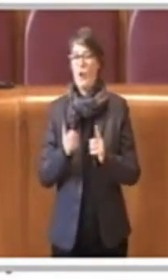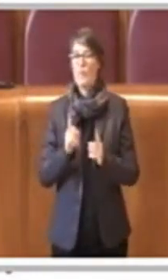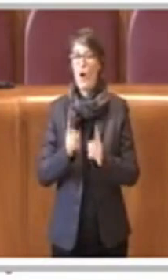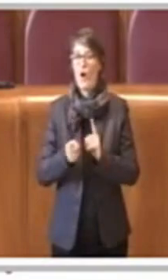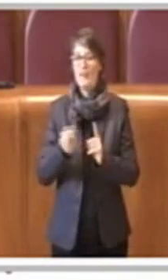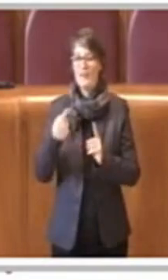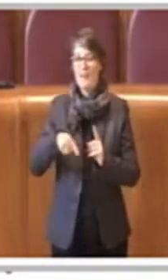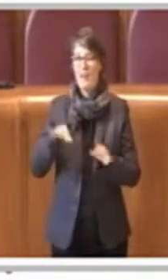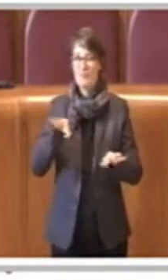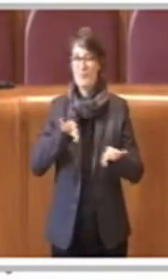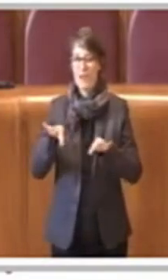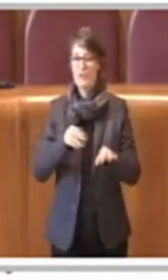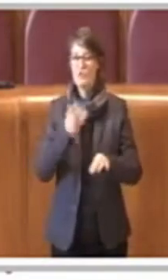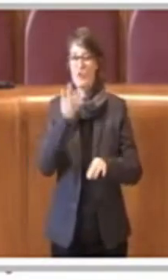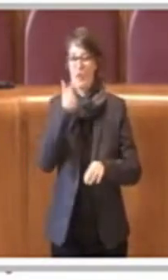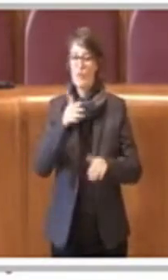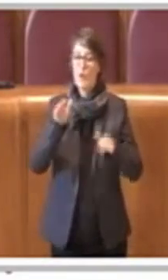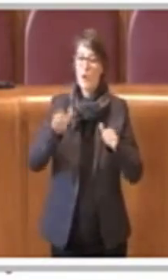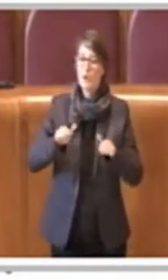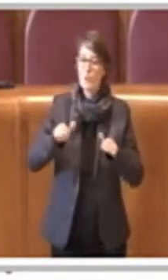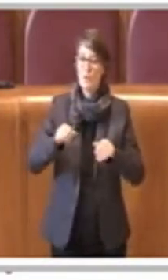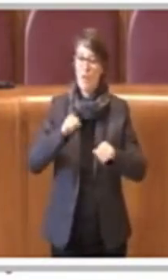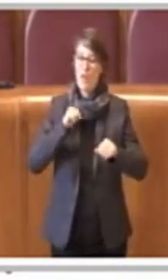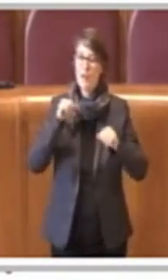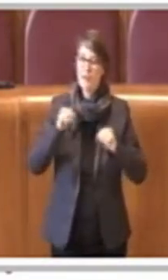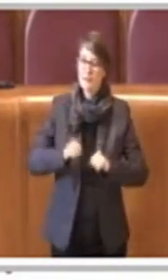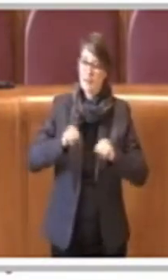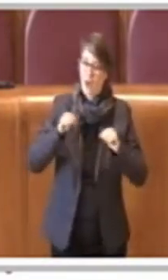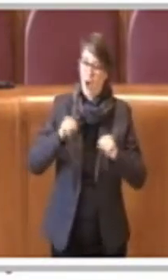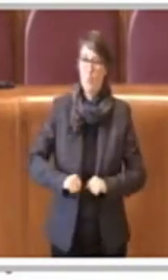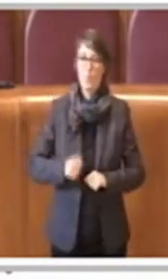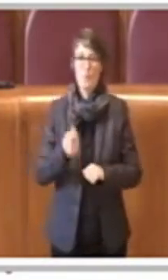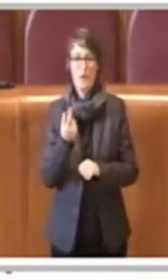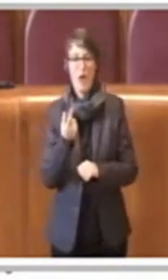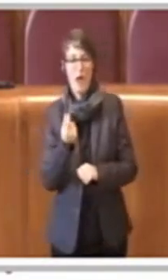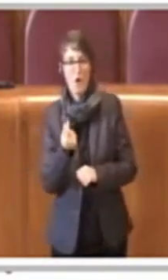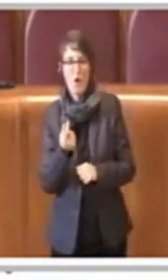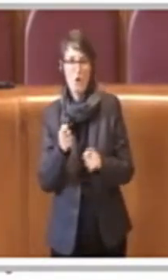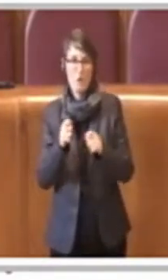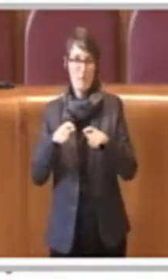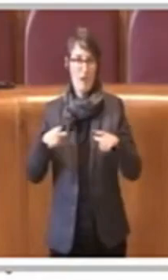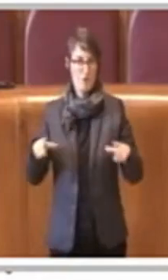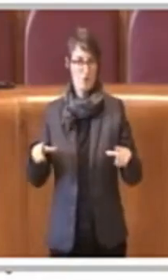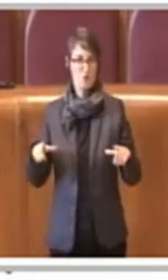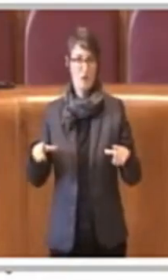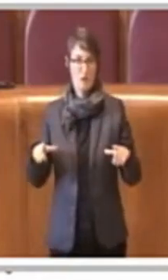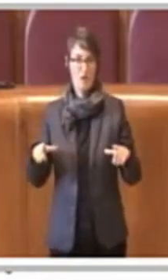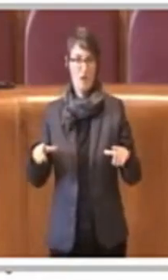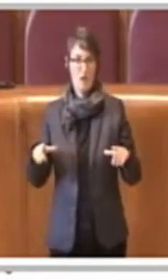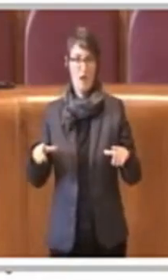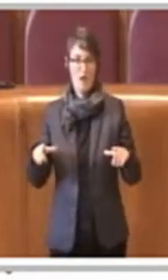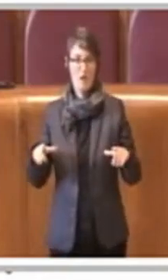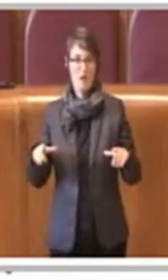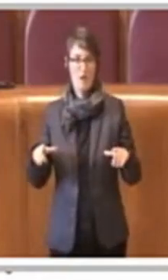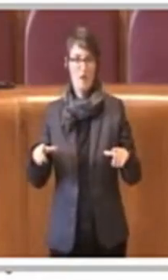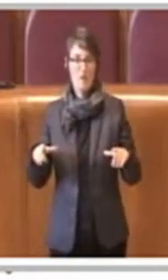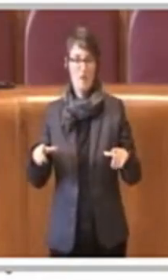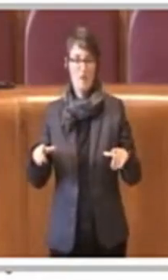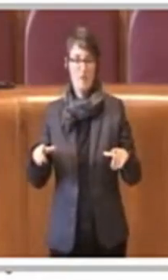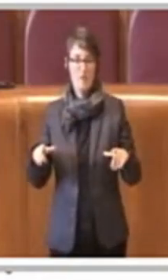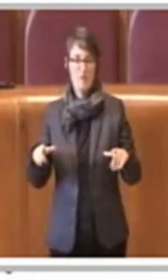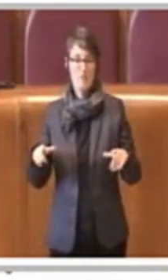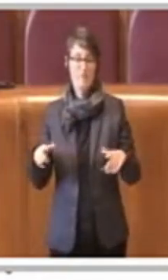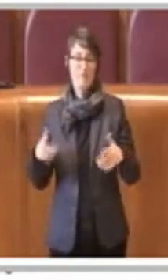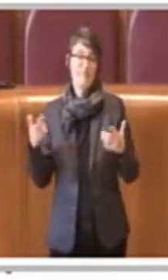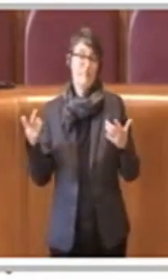'inclusione sociale, l'economia della città e cercare poi di espandere questa